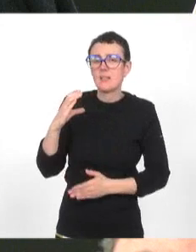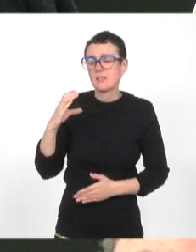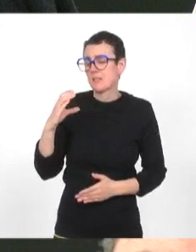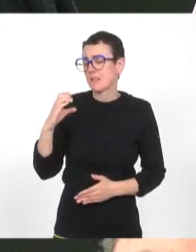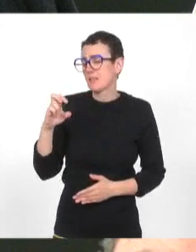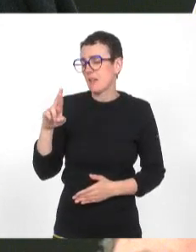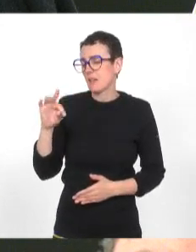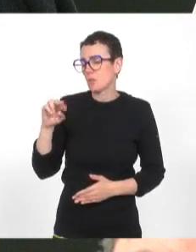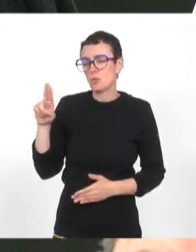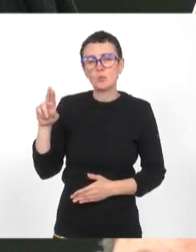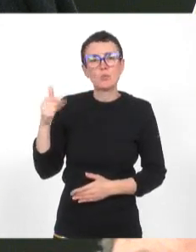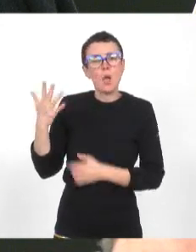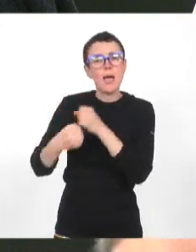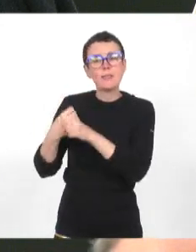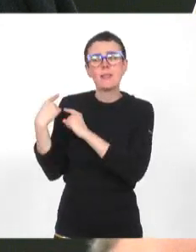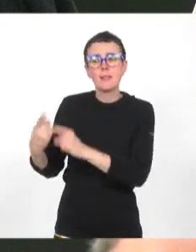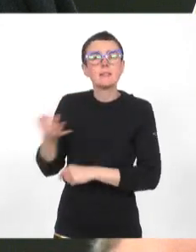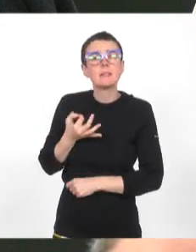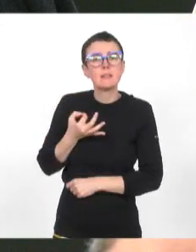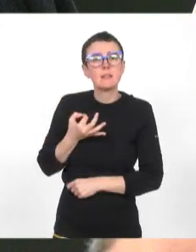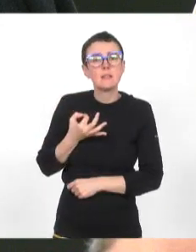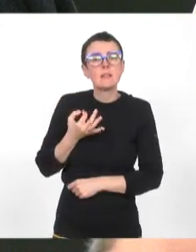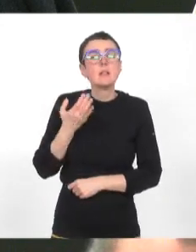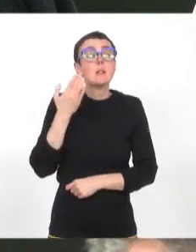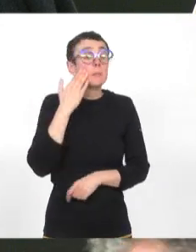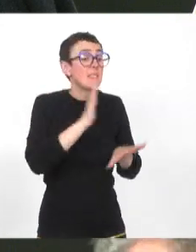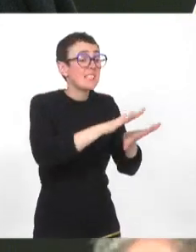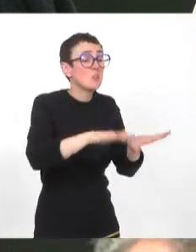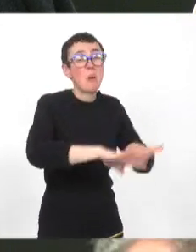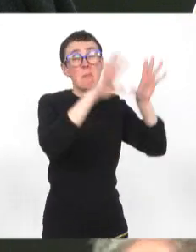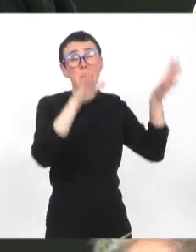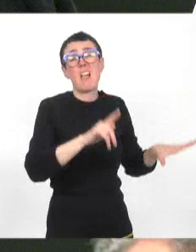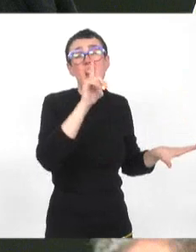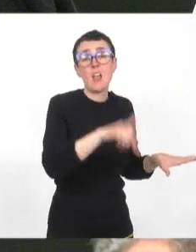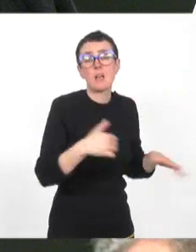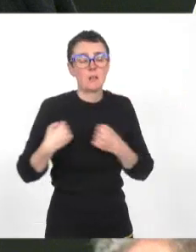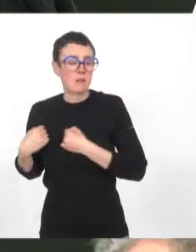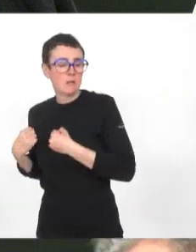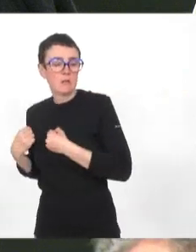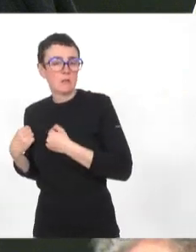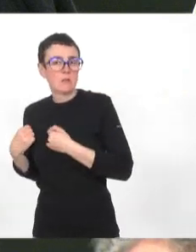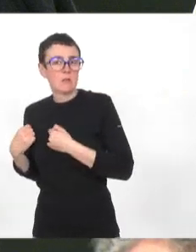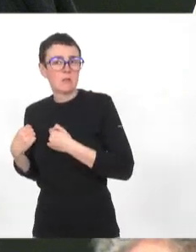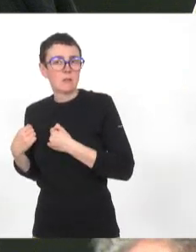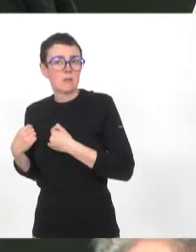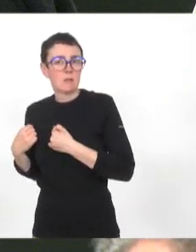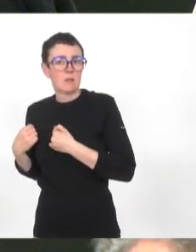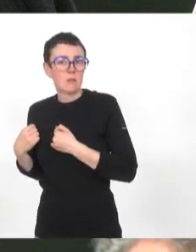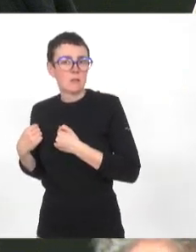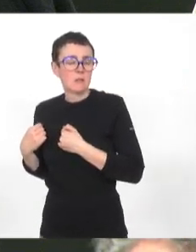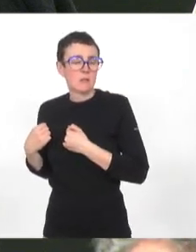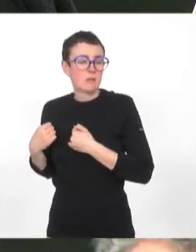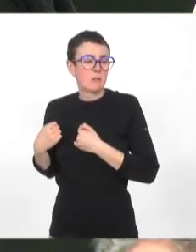années. Lorsque la contrainte stationnement se renforce, la part modale de la voiture baisse, baisse toujours.